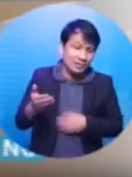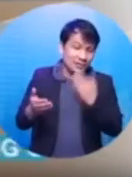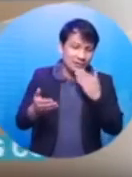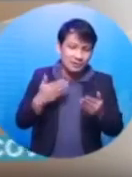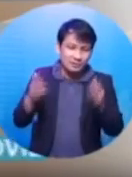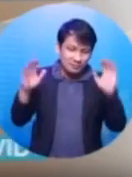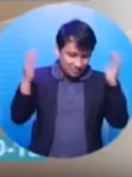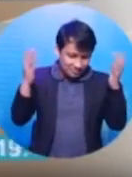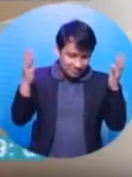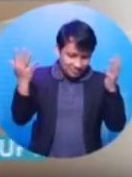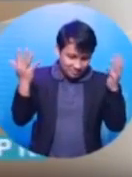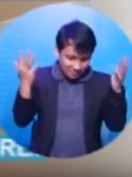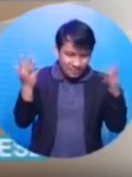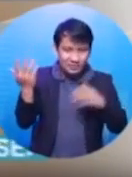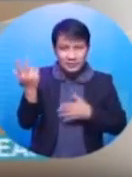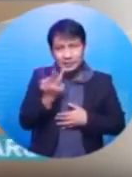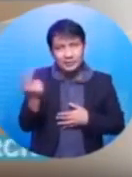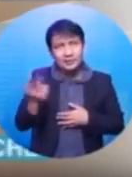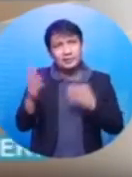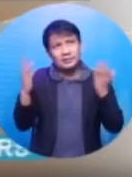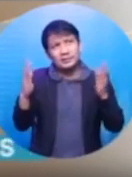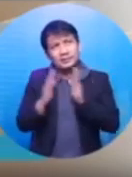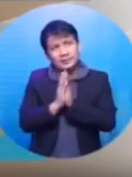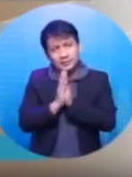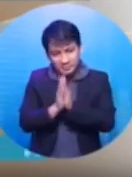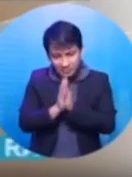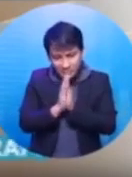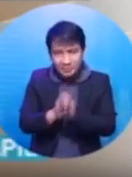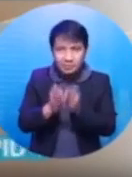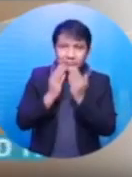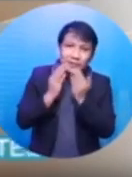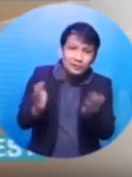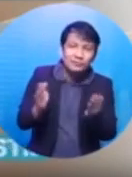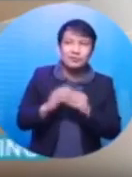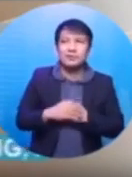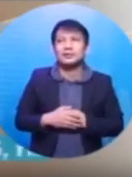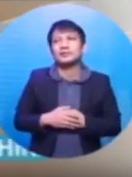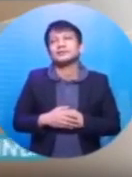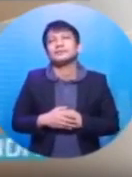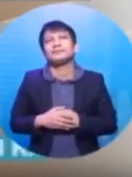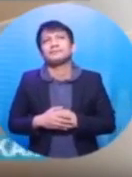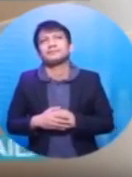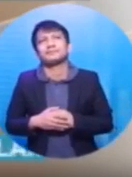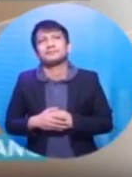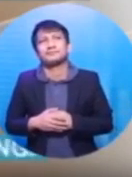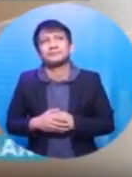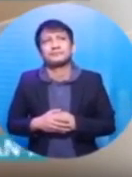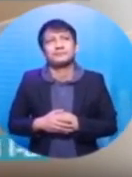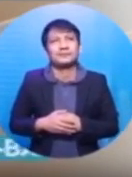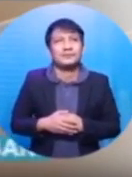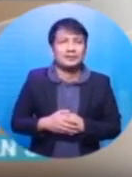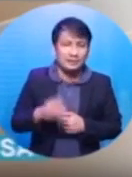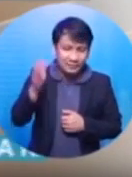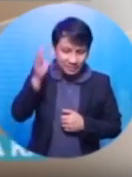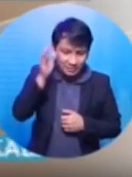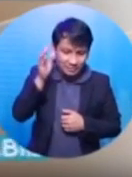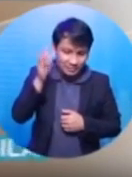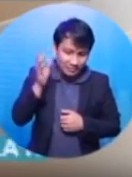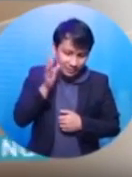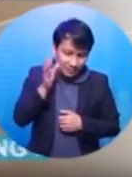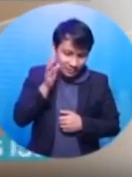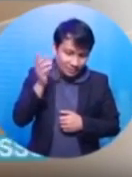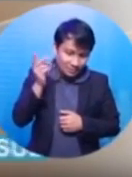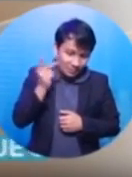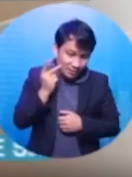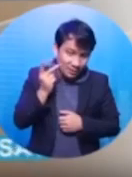ha. Thank you. Palakpakan natin direct. Thank you po. Thank you, Thank you sa'yo yung dalawa. So, ganito po, ano, Nanay, Carolina, at Ma'am Karen, sa